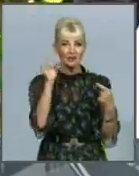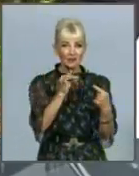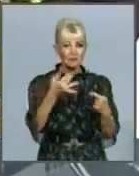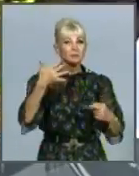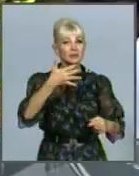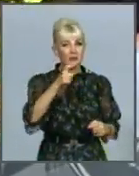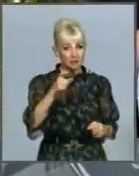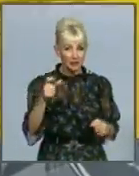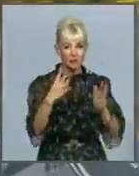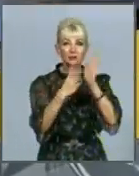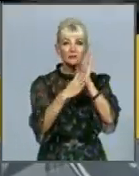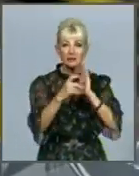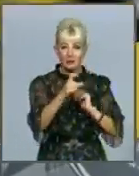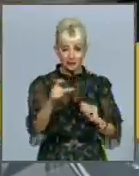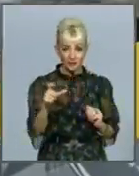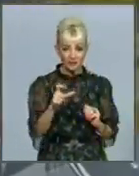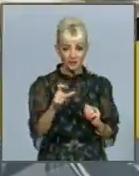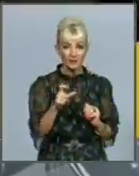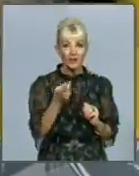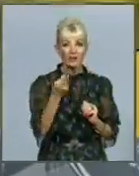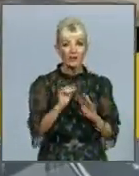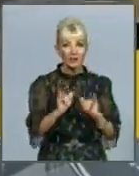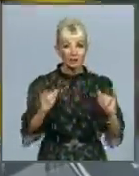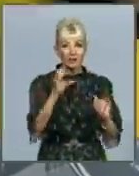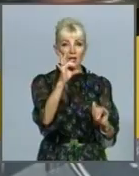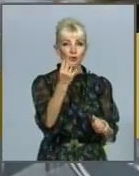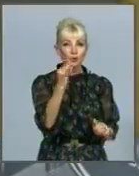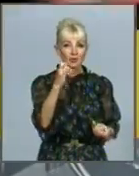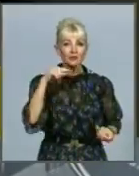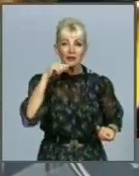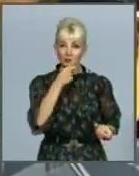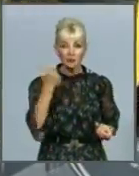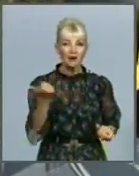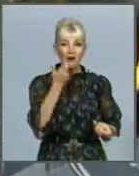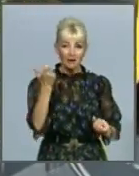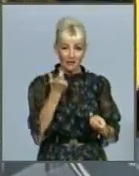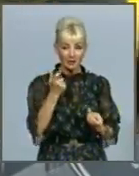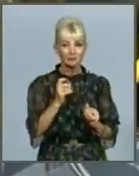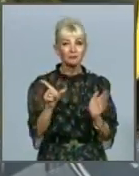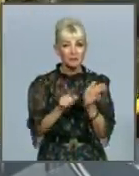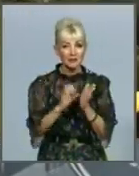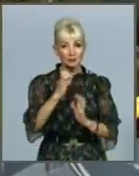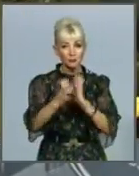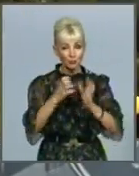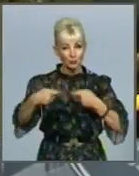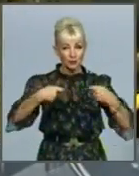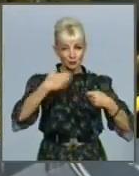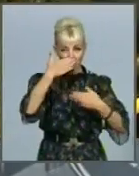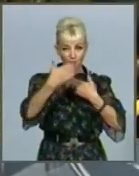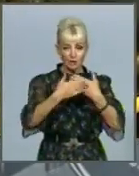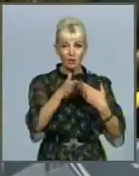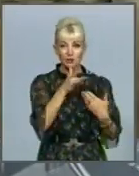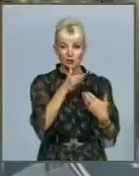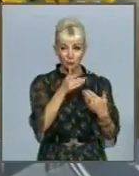'ятийтажки, дев'ятийтажки. Задля розвитку соціально-економічного, Харків на пару з міжнародними партнерами в найближчі роки